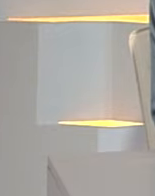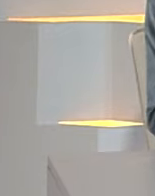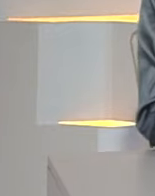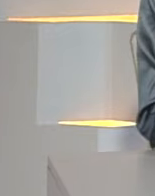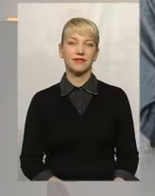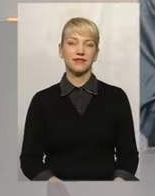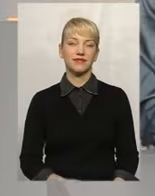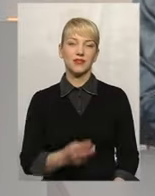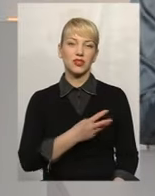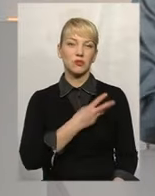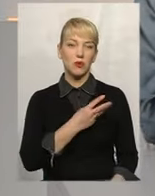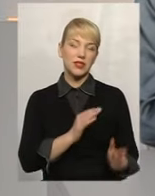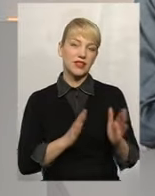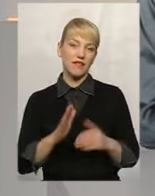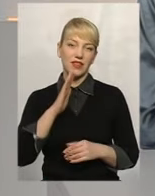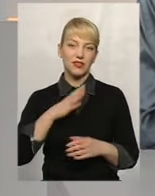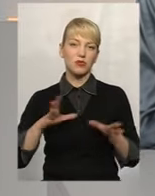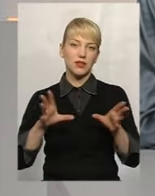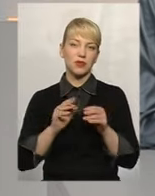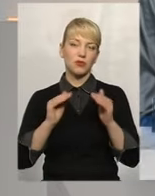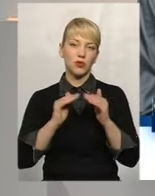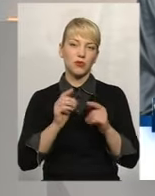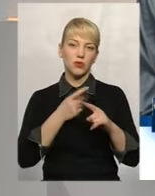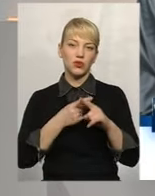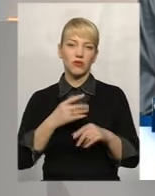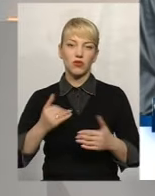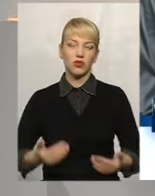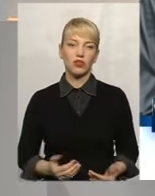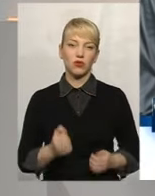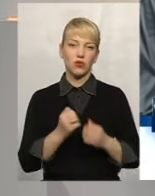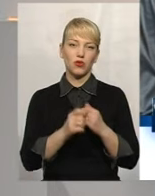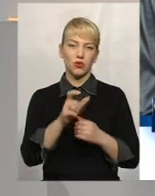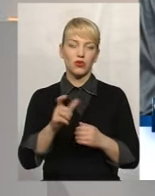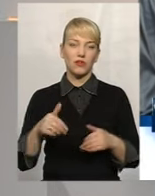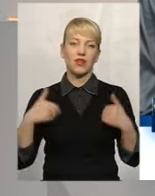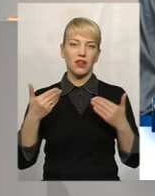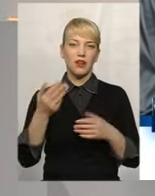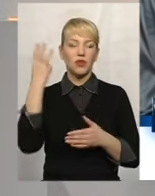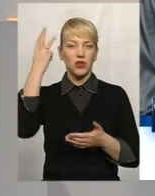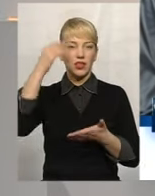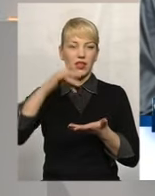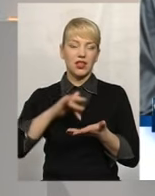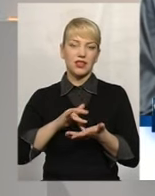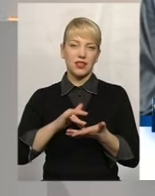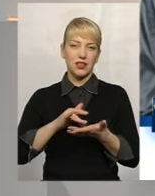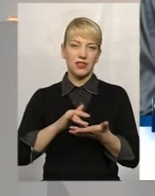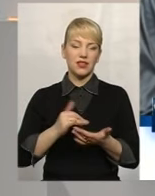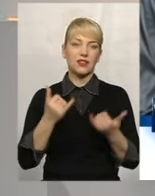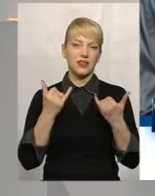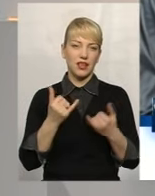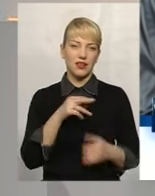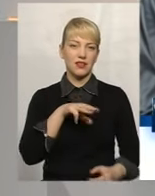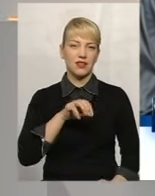Із побажаннями злагоди в нашому спільному домі та позитиву житті кожного вас вітає Хмельницька телекомпанія Поділля Центр. На